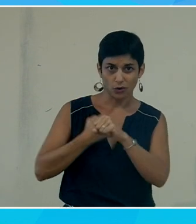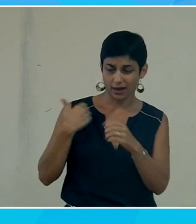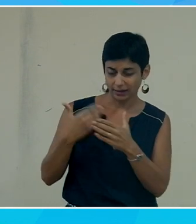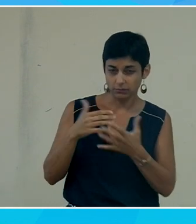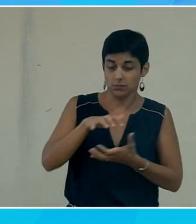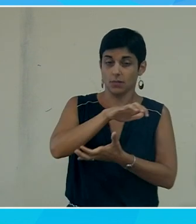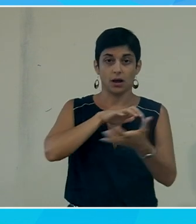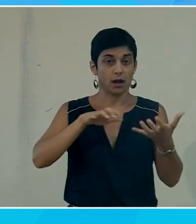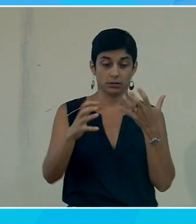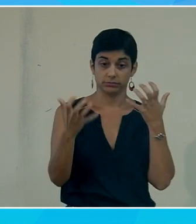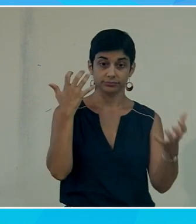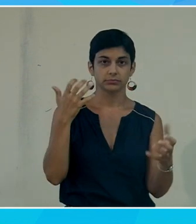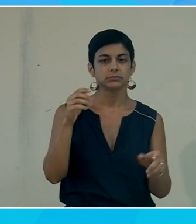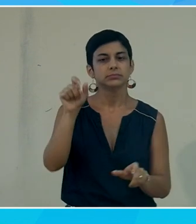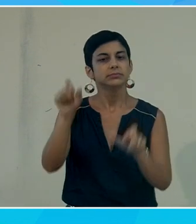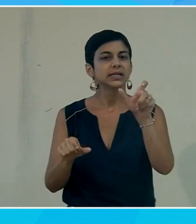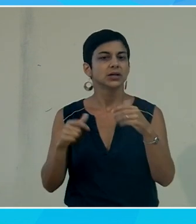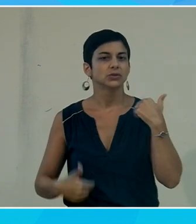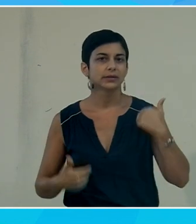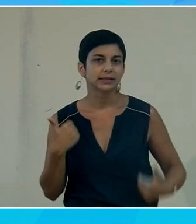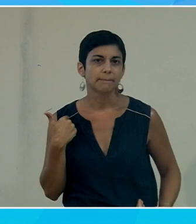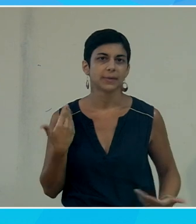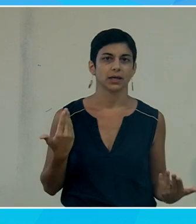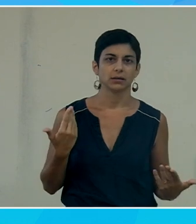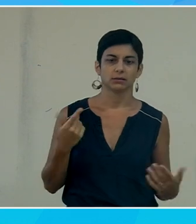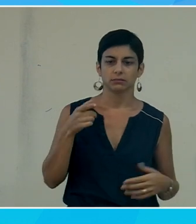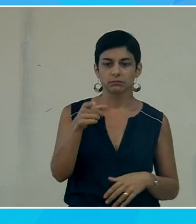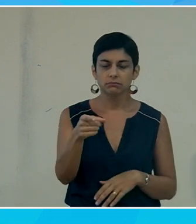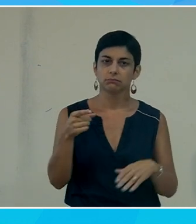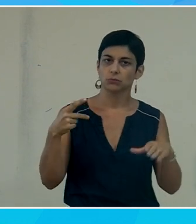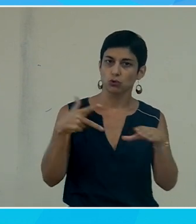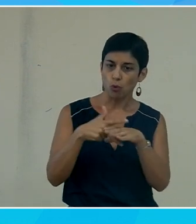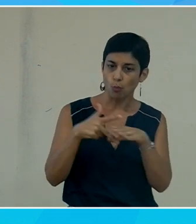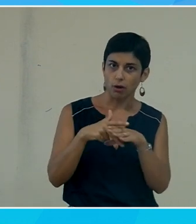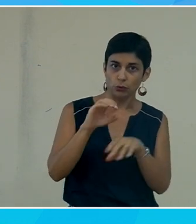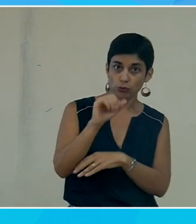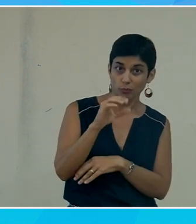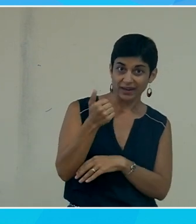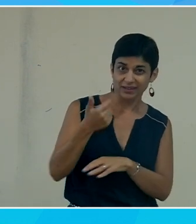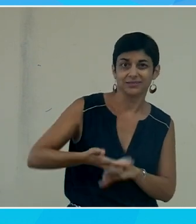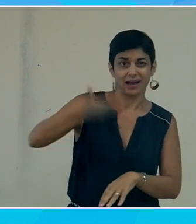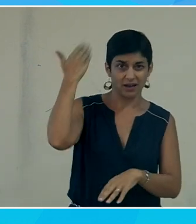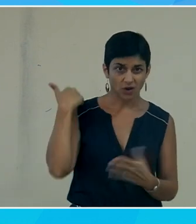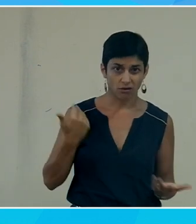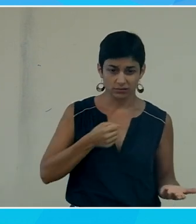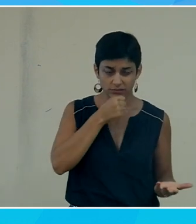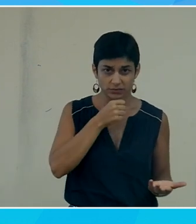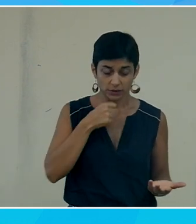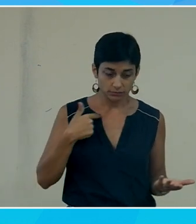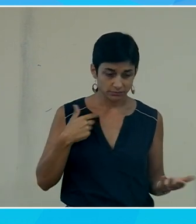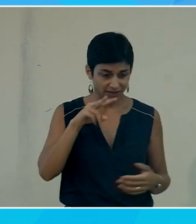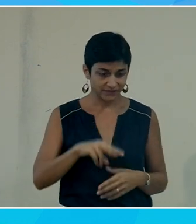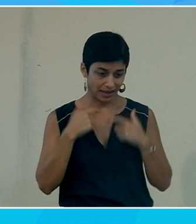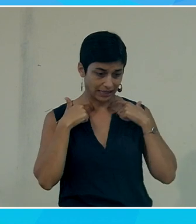les handicapés qui ont commencé dans le numérique au siècle dernier tout ce qui était accessibilité et technologie d'assistance